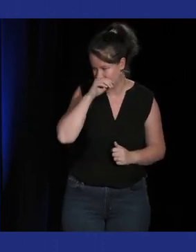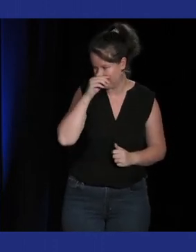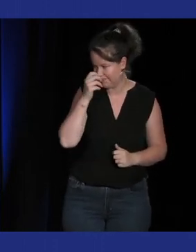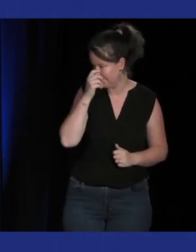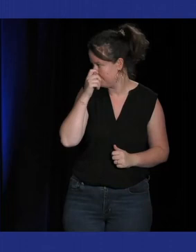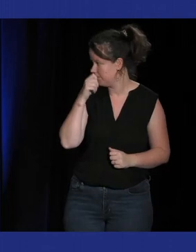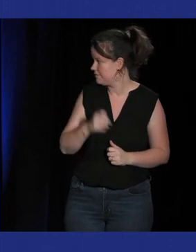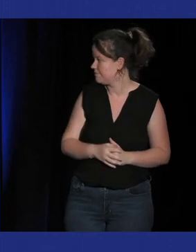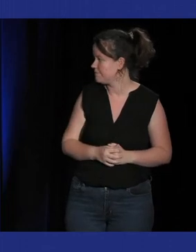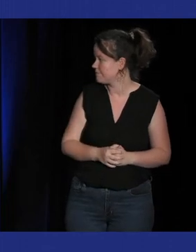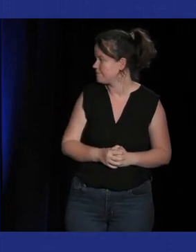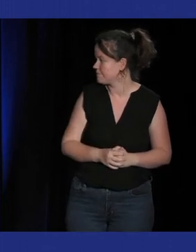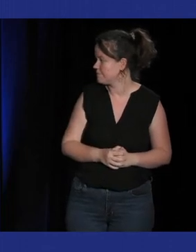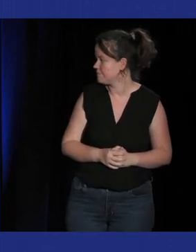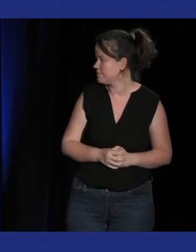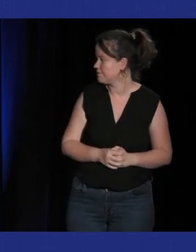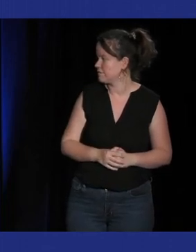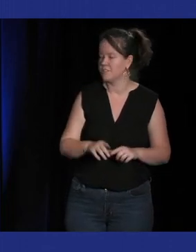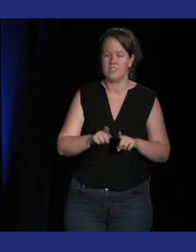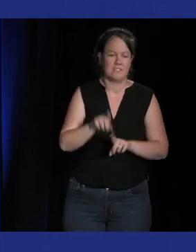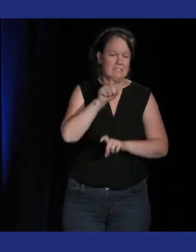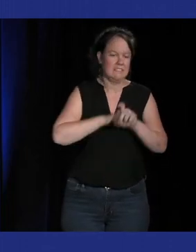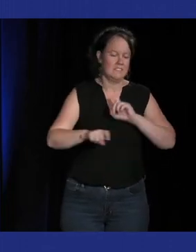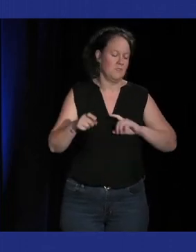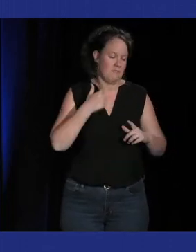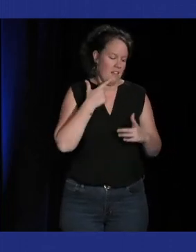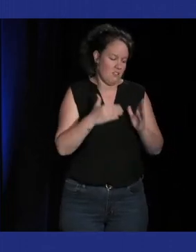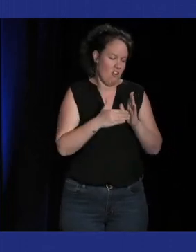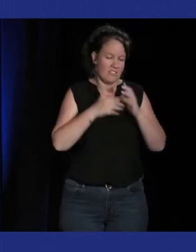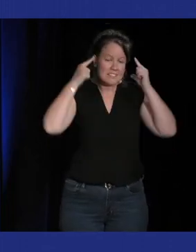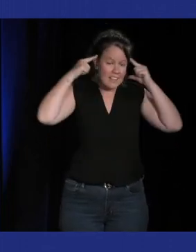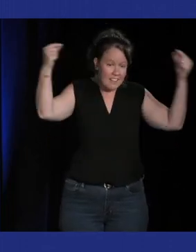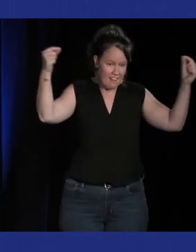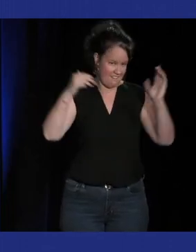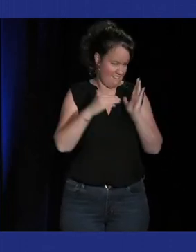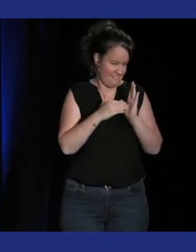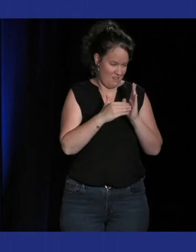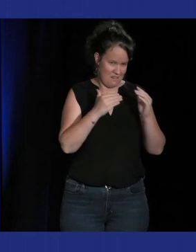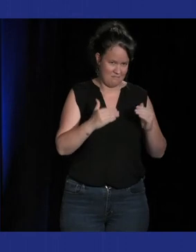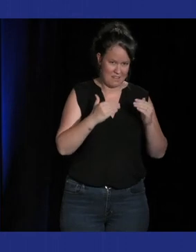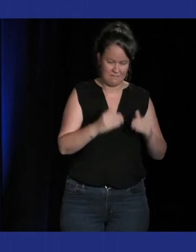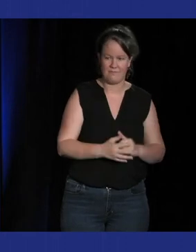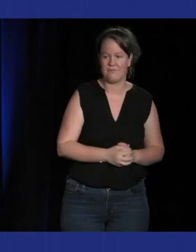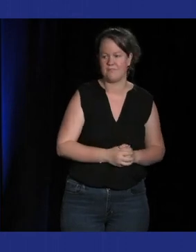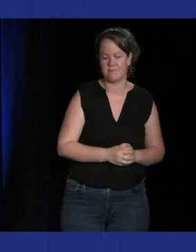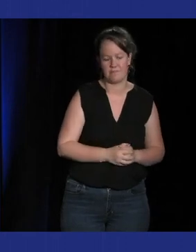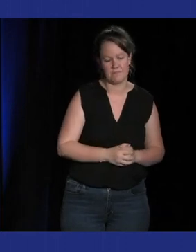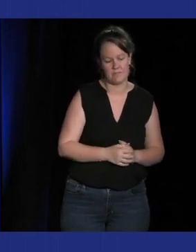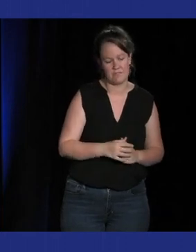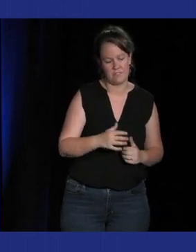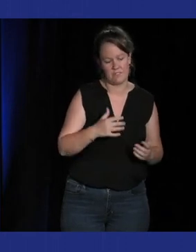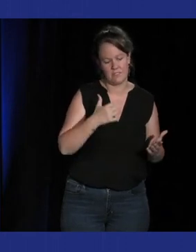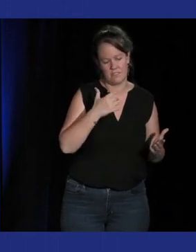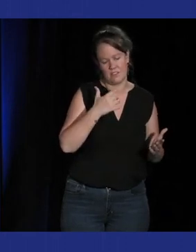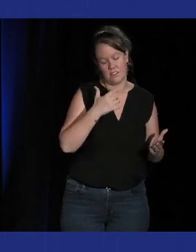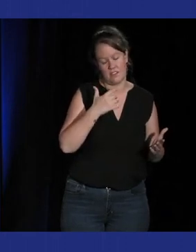quand on tourne un petit peu en arrière mais je vais encore parler de Zelda mais quand on voit justement des exemples comme Skyward Science que citait Fanny tout à'heure sur lequel elle avait écrit un trade ou même